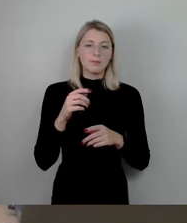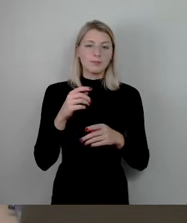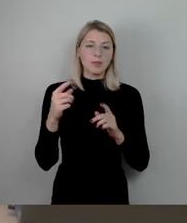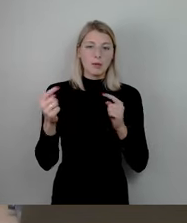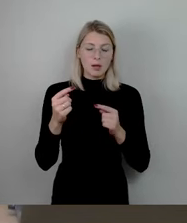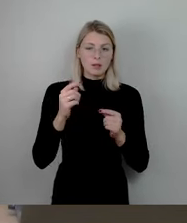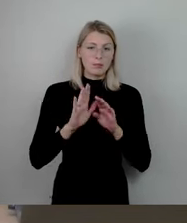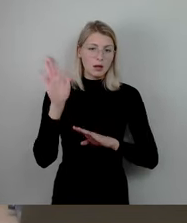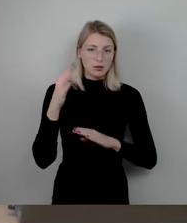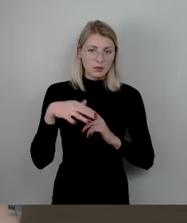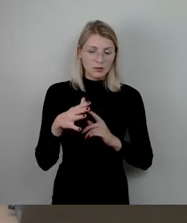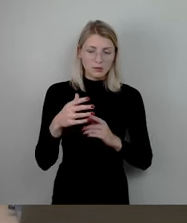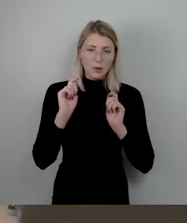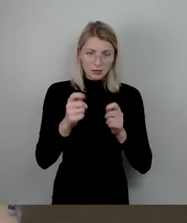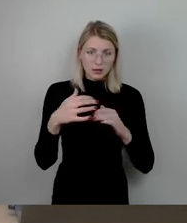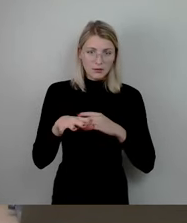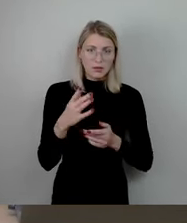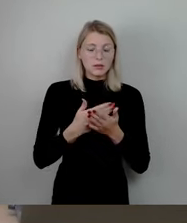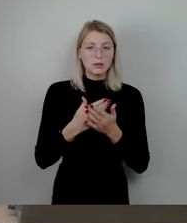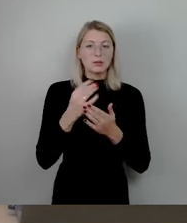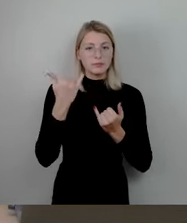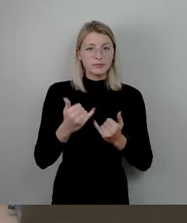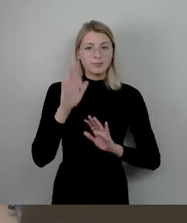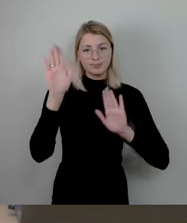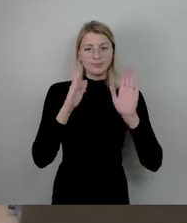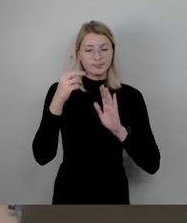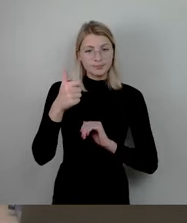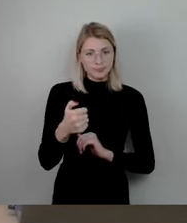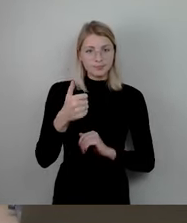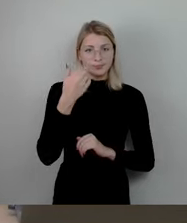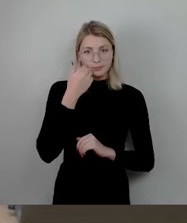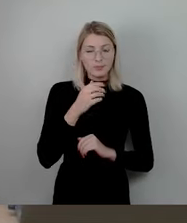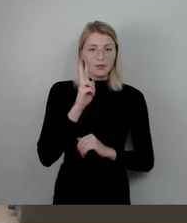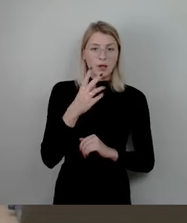Dann bringe ich das zur Abstimmung. Gegenrede ist auch erfolgt. Wer ist für Ende der Debatte?